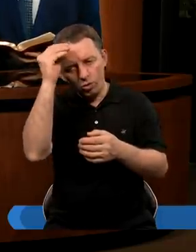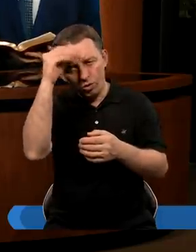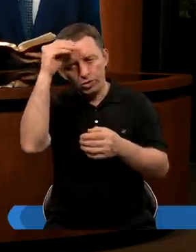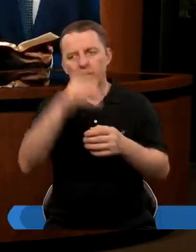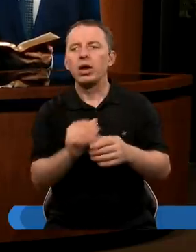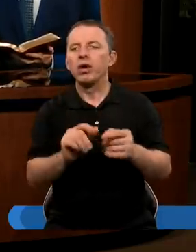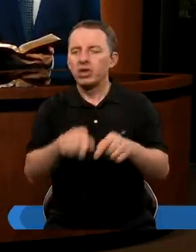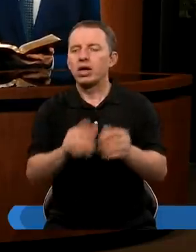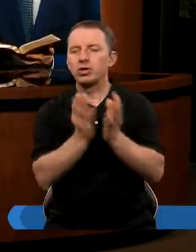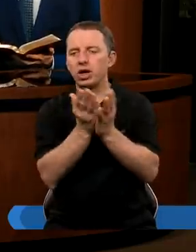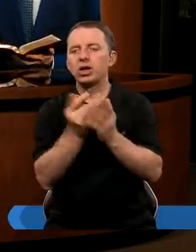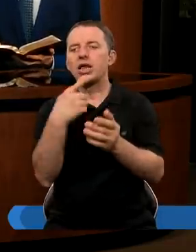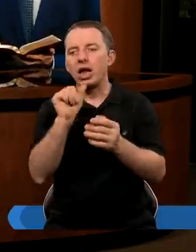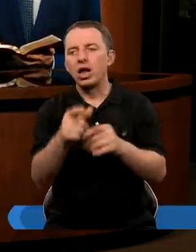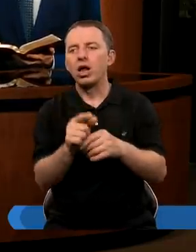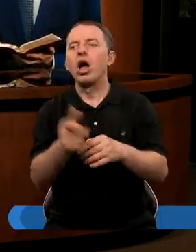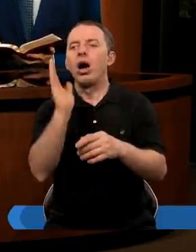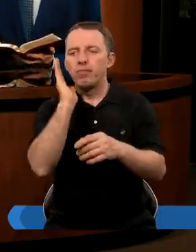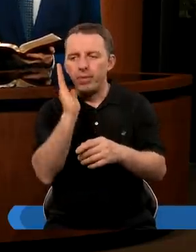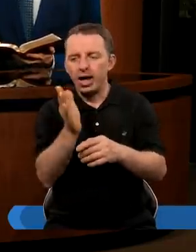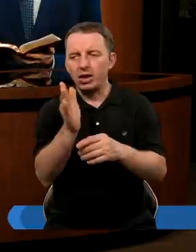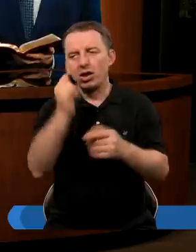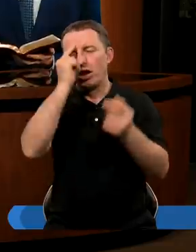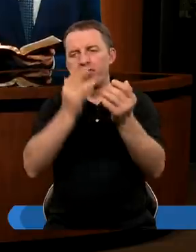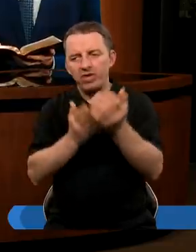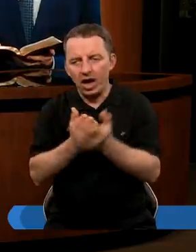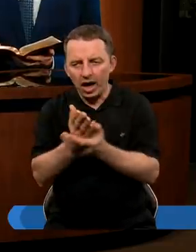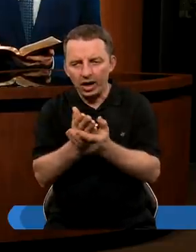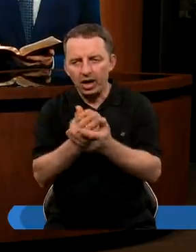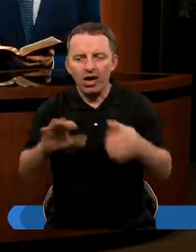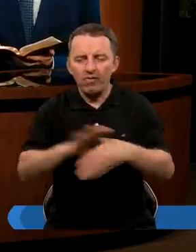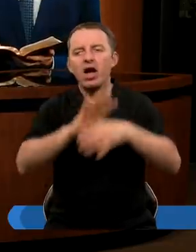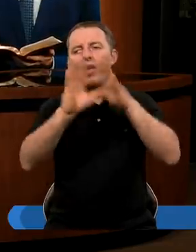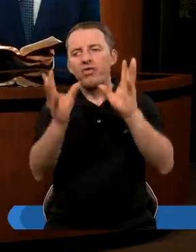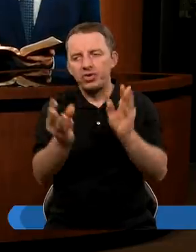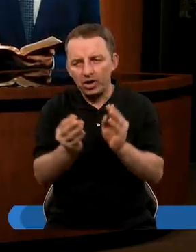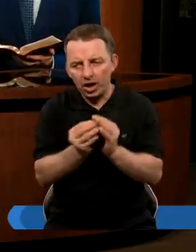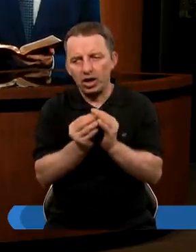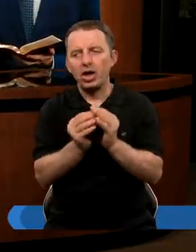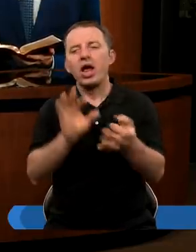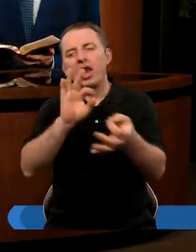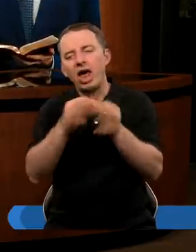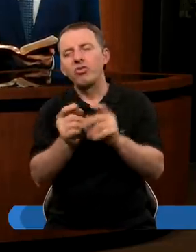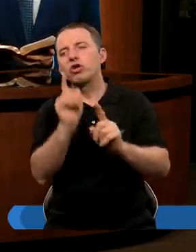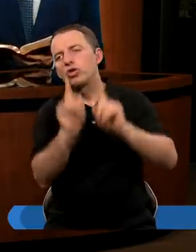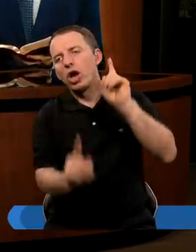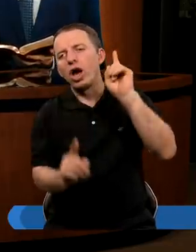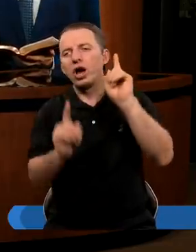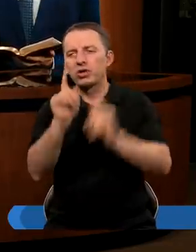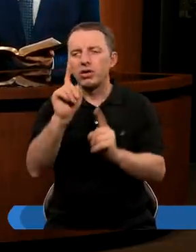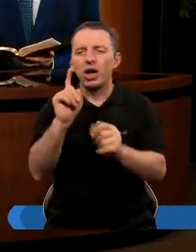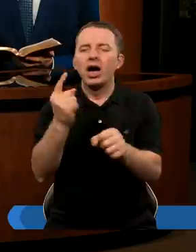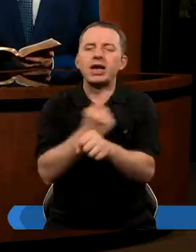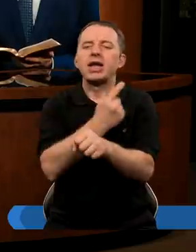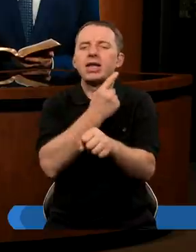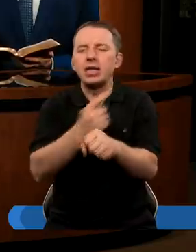wszystkim właśnie ta historię księgi Daniela, że będąc wiernym we wszystkim, nawet czasami z